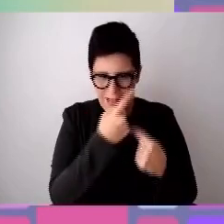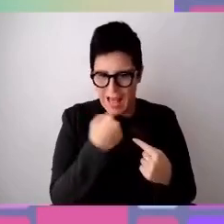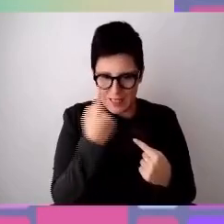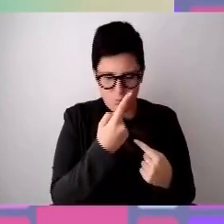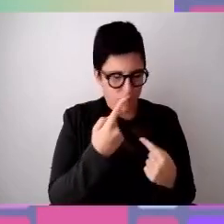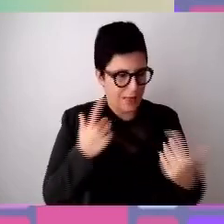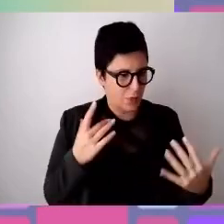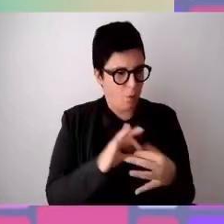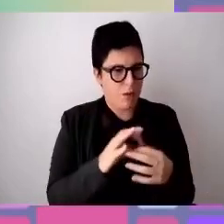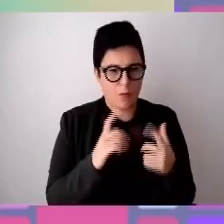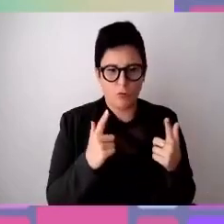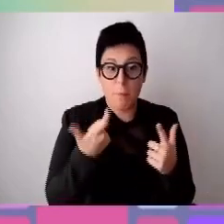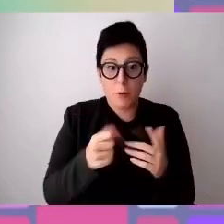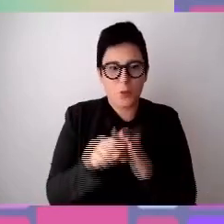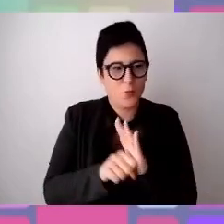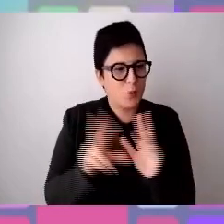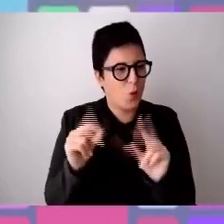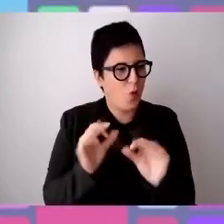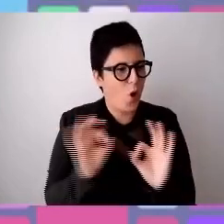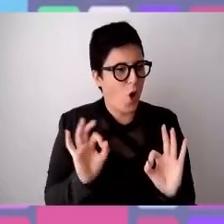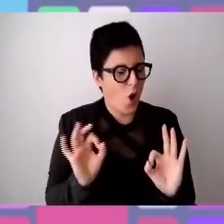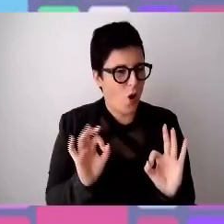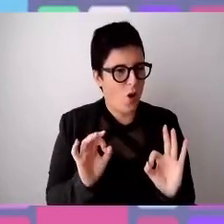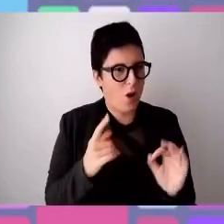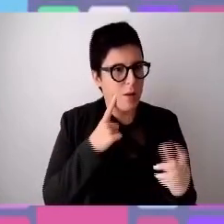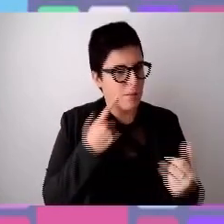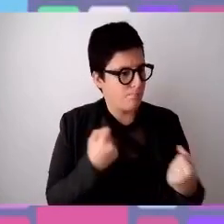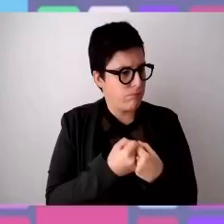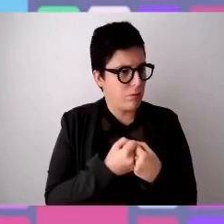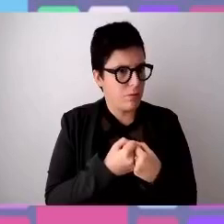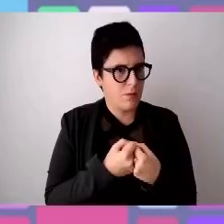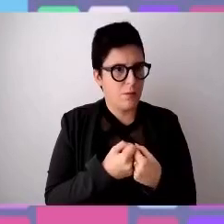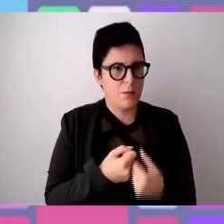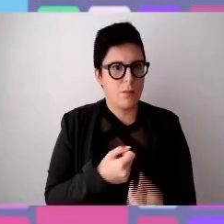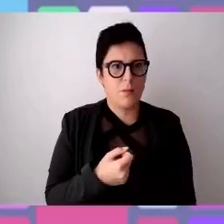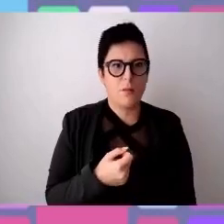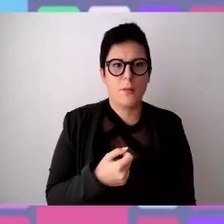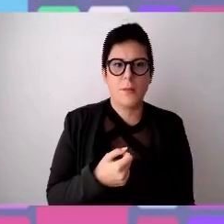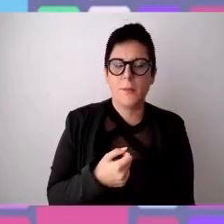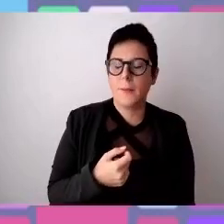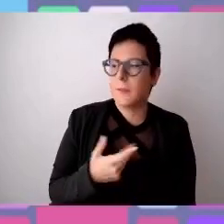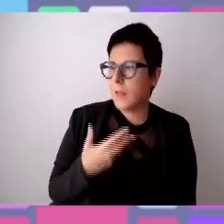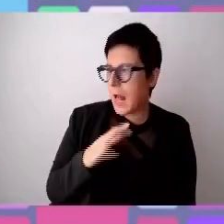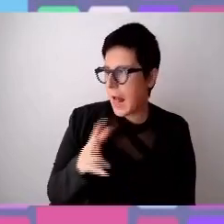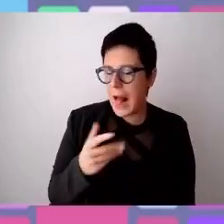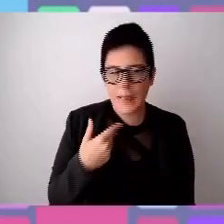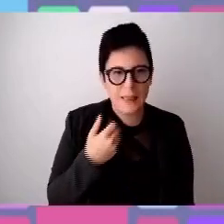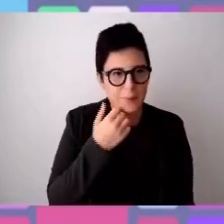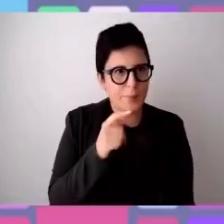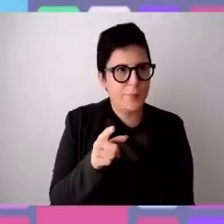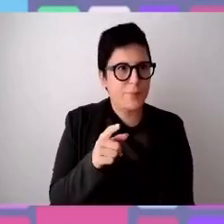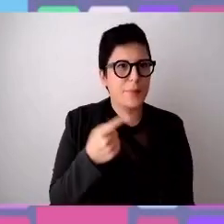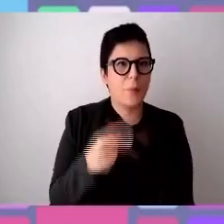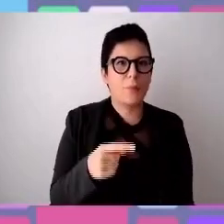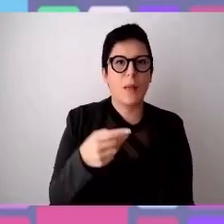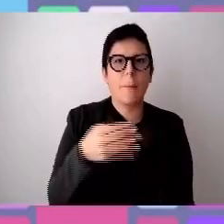colliglienza. Bene, allora Marilena... E ne ho un'altra purtroppo. Allora dobbiamo andare per spediccio, vai, vedi Elisa. Questa forse è